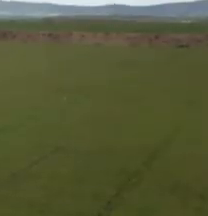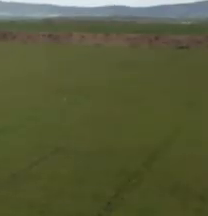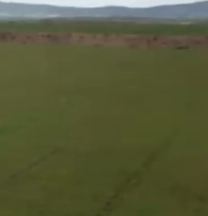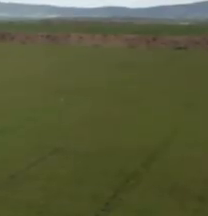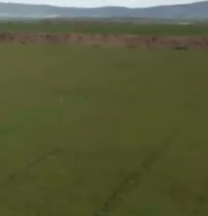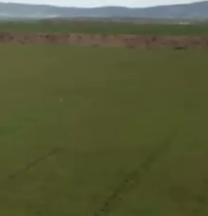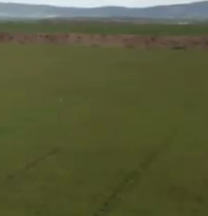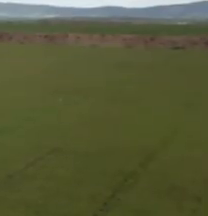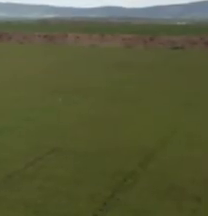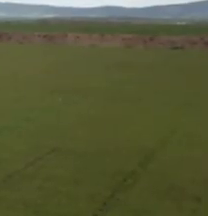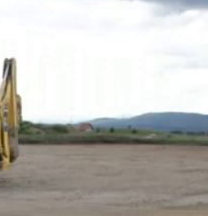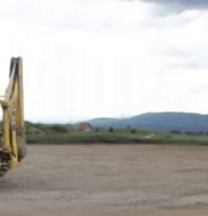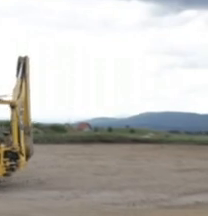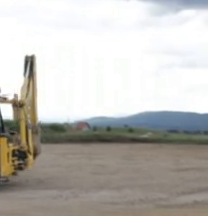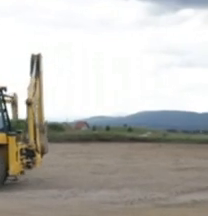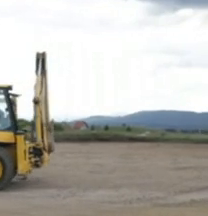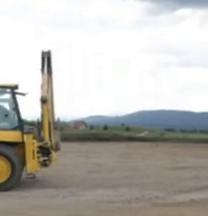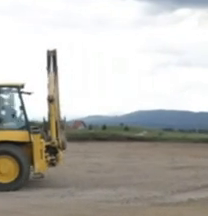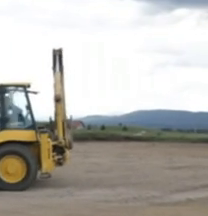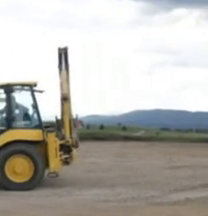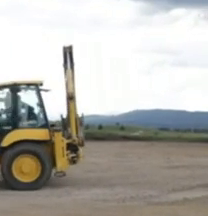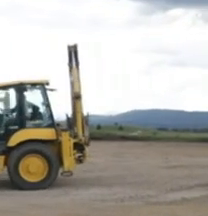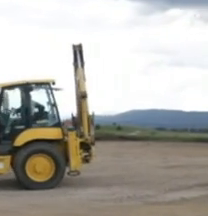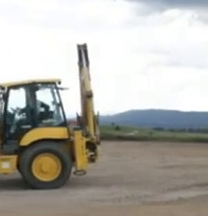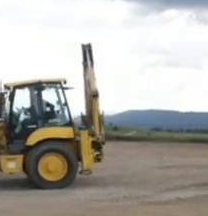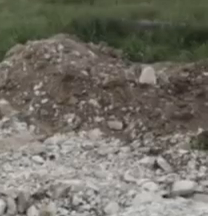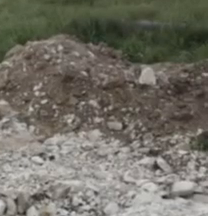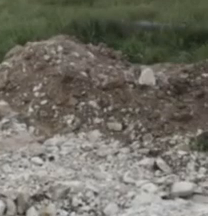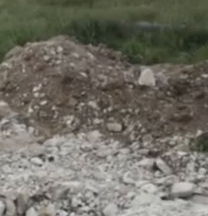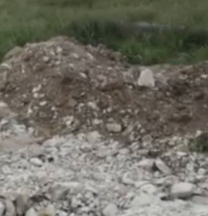U Hupre su planirano proširenje sportskih terena.